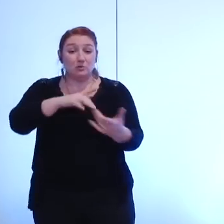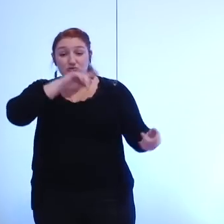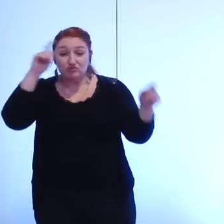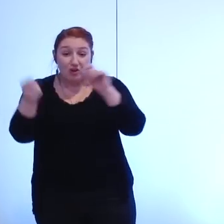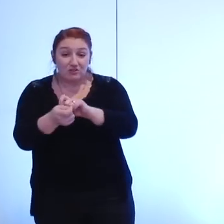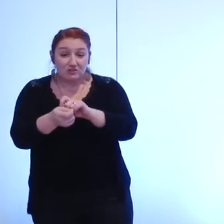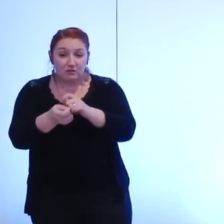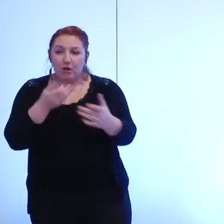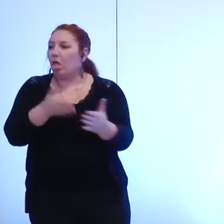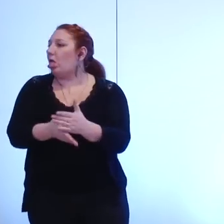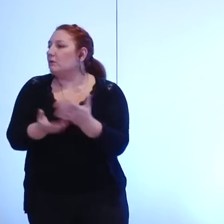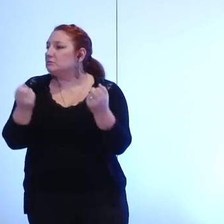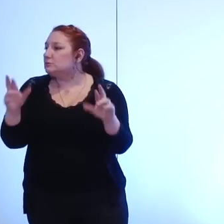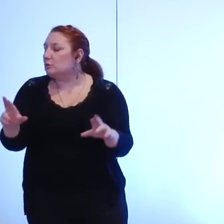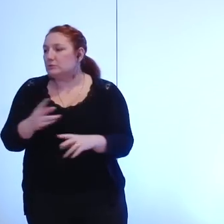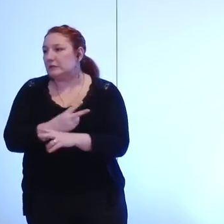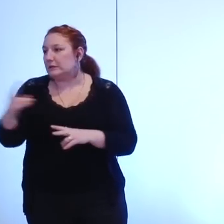mais que